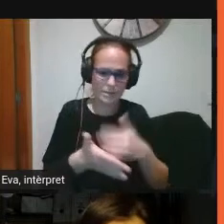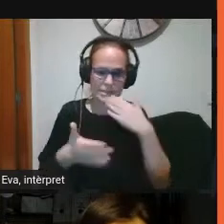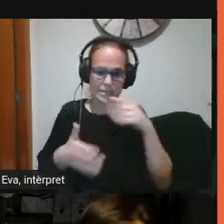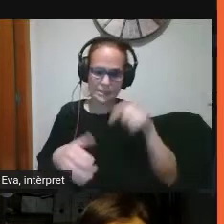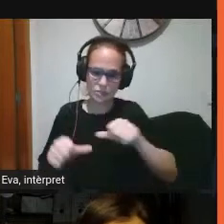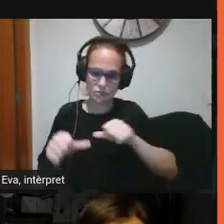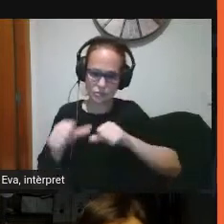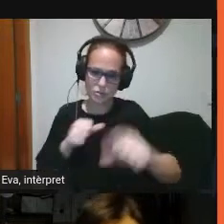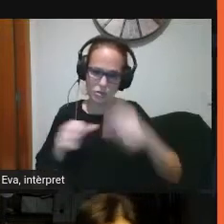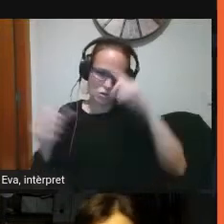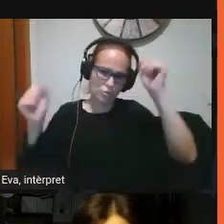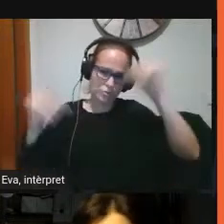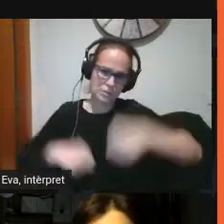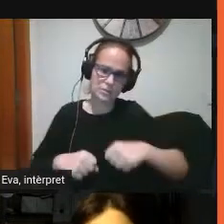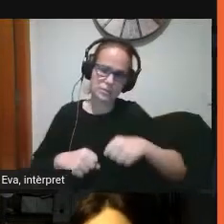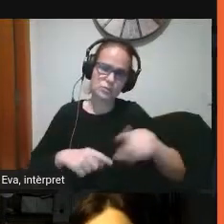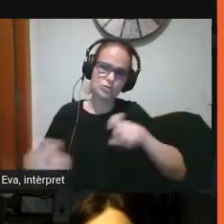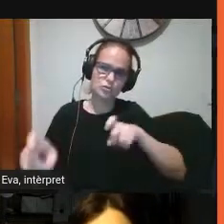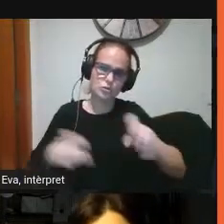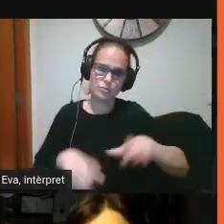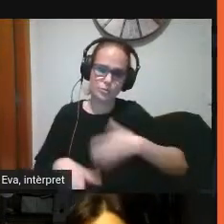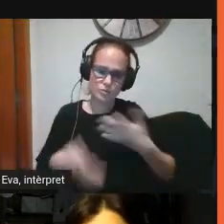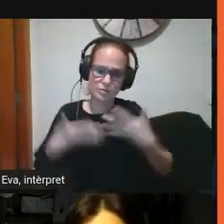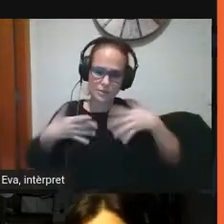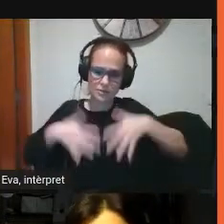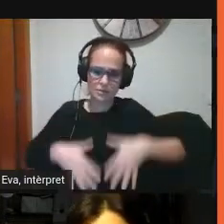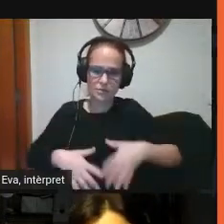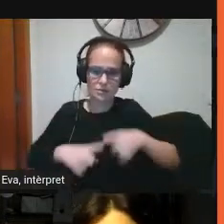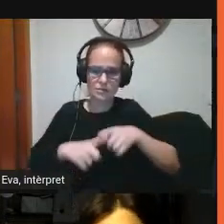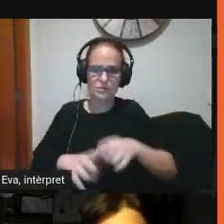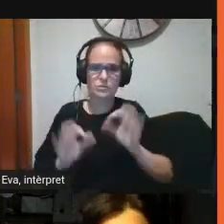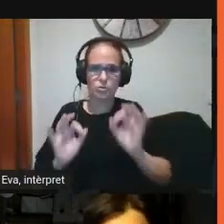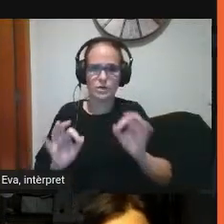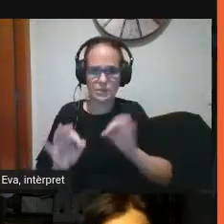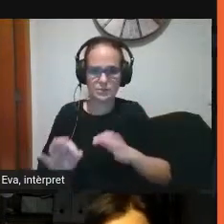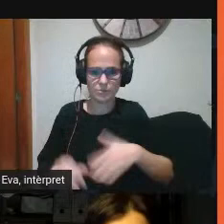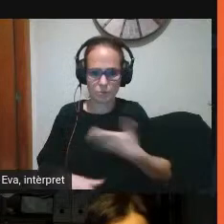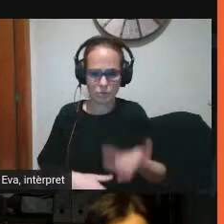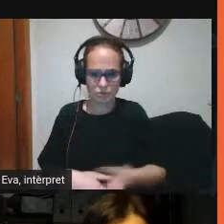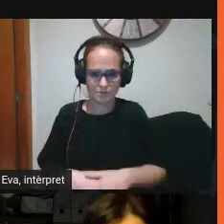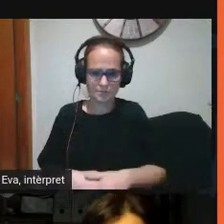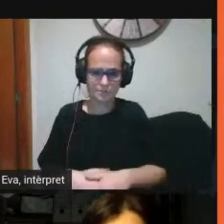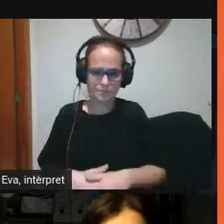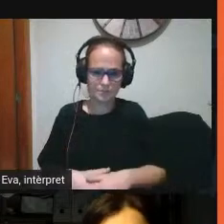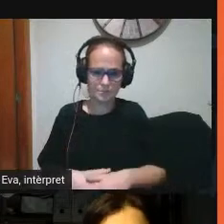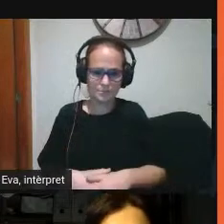'objectiu per tal d'assolir uns objectius concrets que ens plantegem